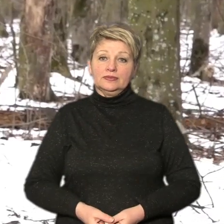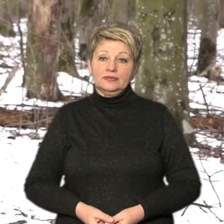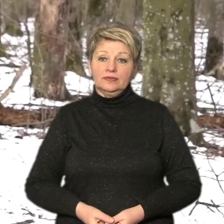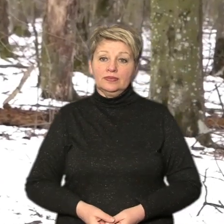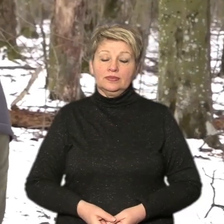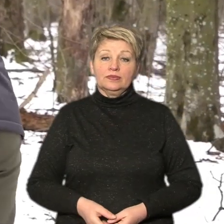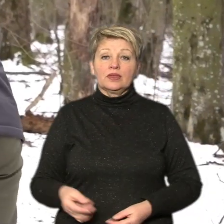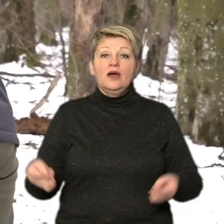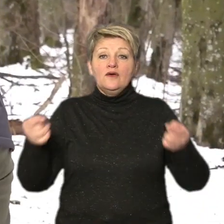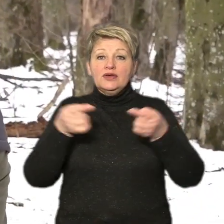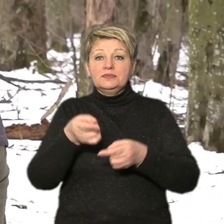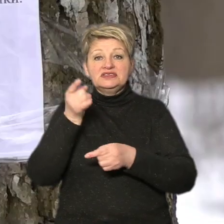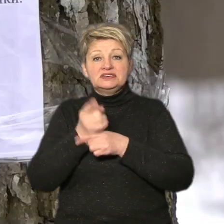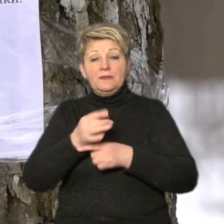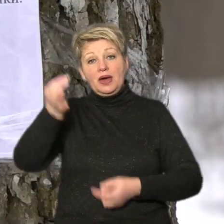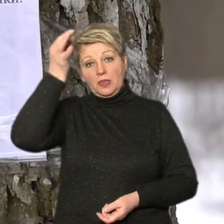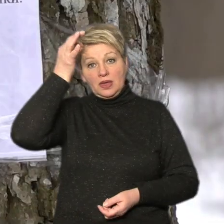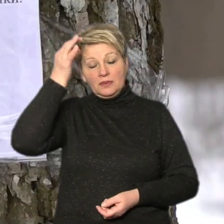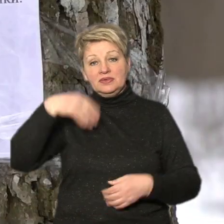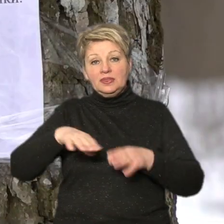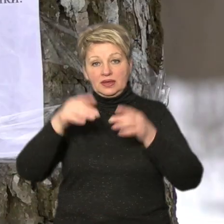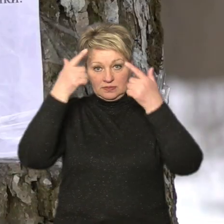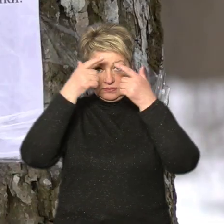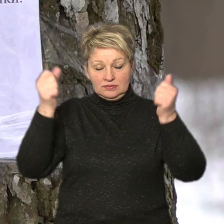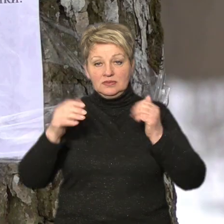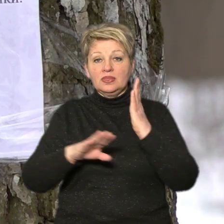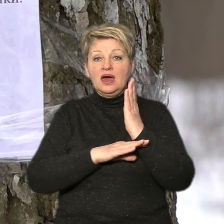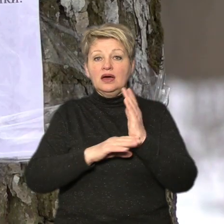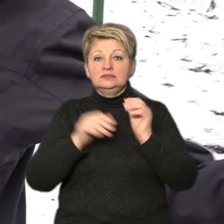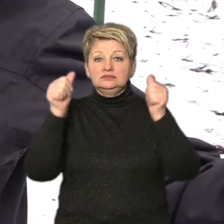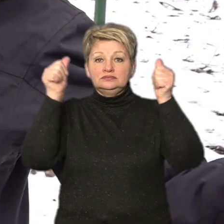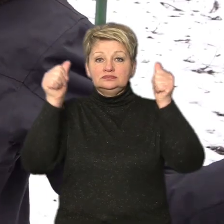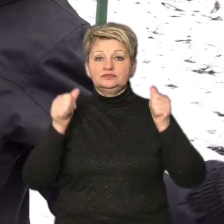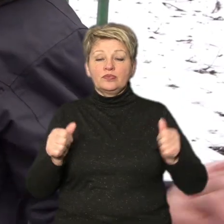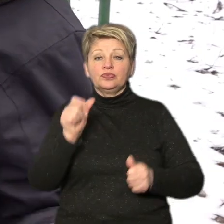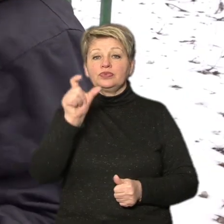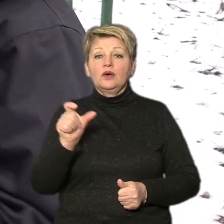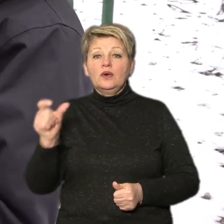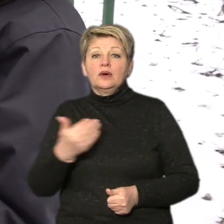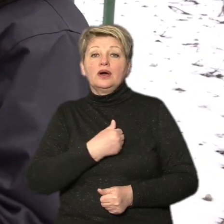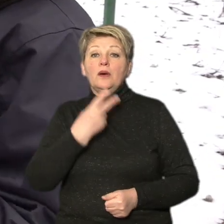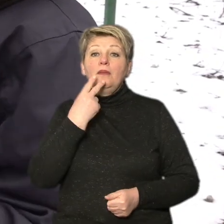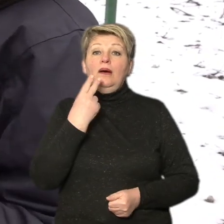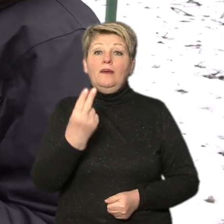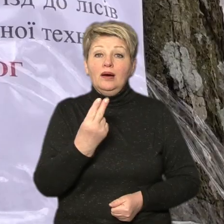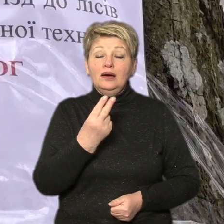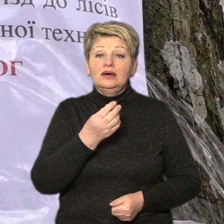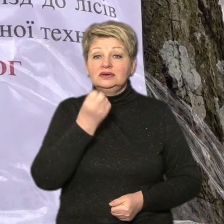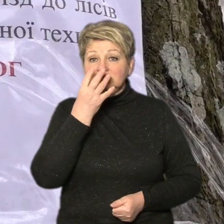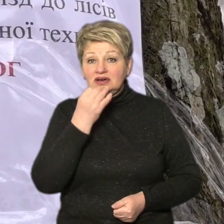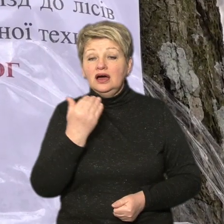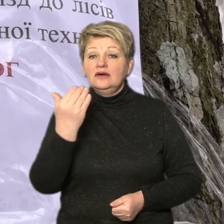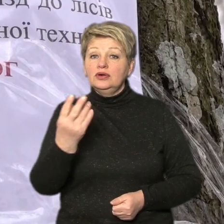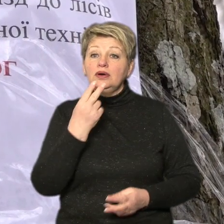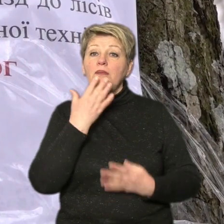Про відповідну заборону нагадують ось такими оголошеннями на деревах. Коли хочуть люди подивитися на підсніжник, вони порушуються на дане